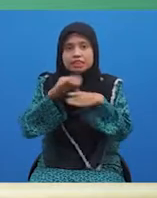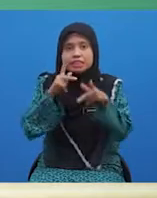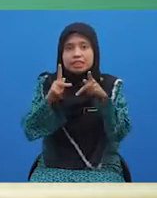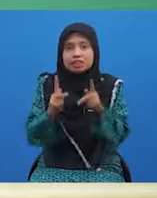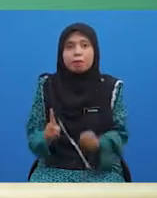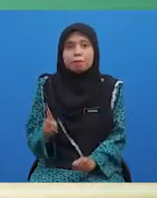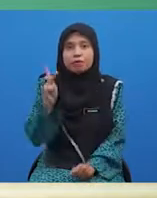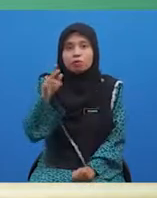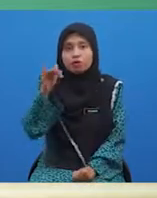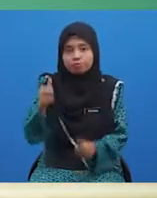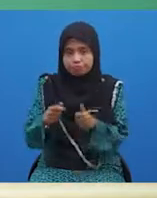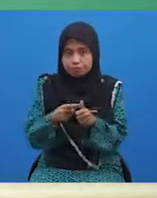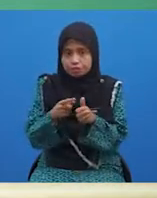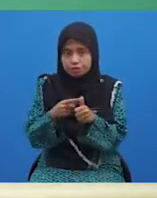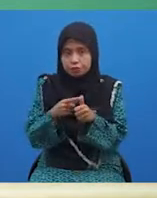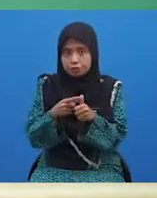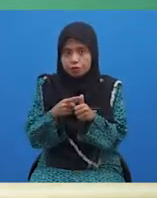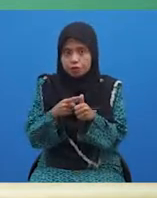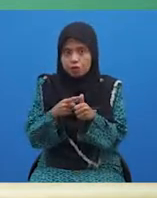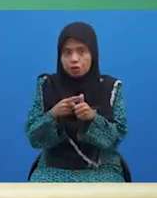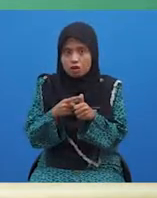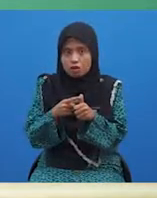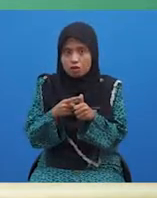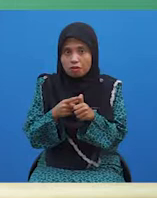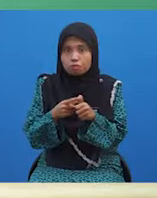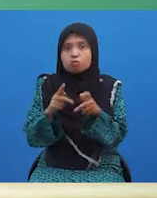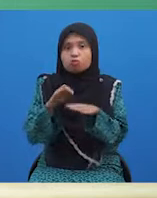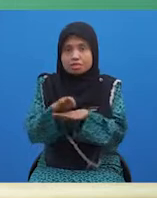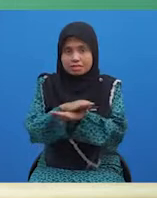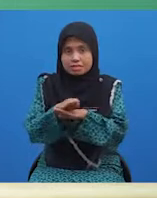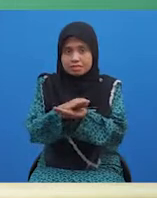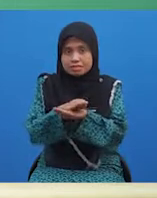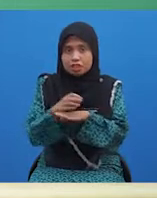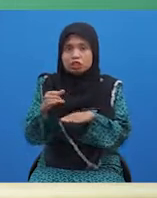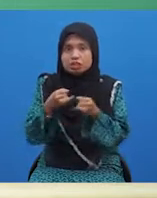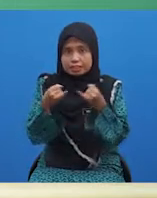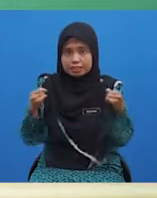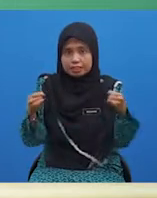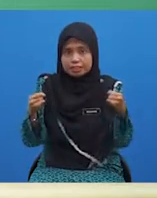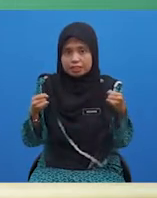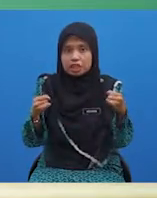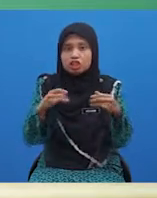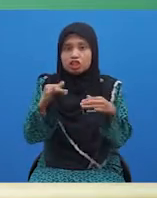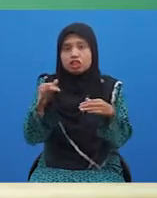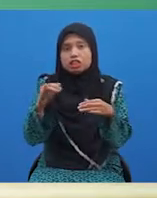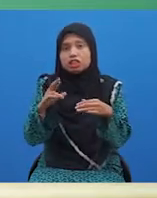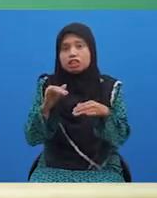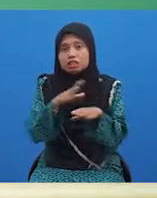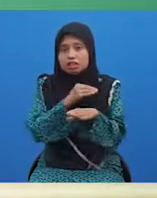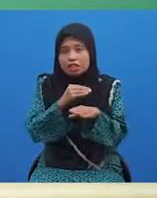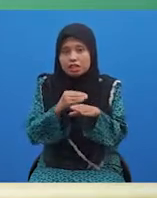penguat iaitu konsep kata penguat, fungsi, jenis, ciri-ciri dan